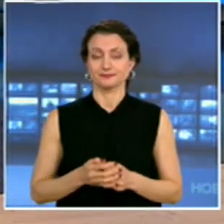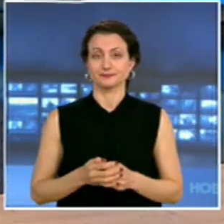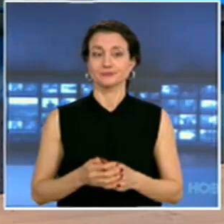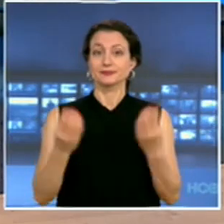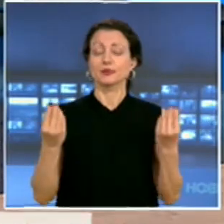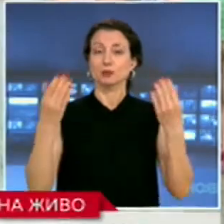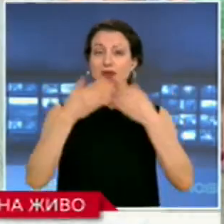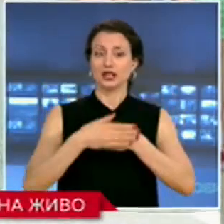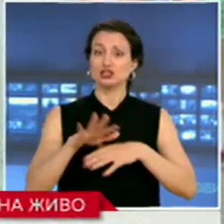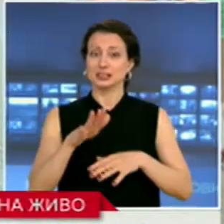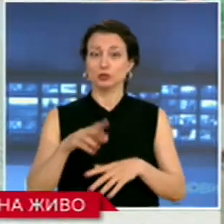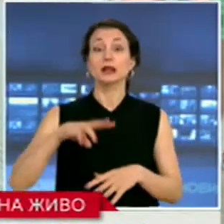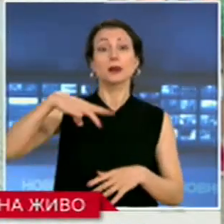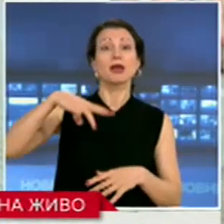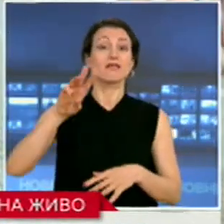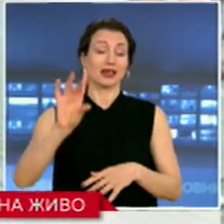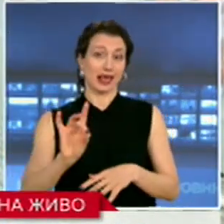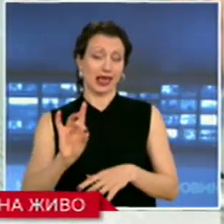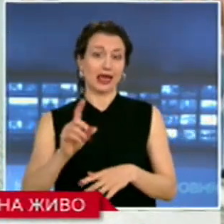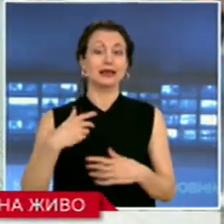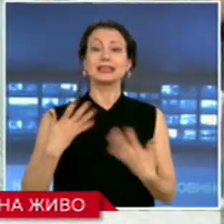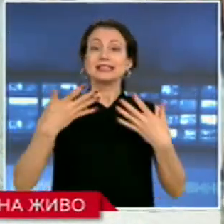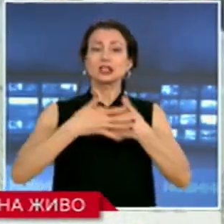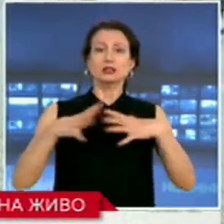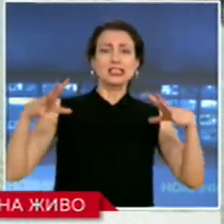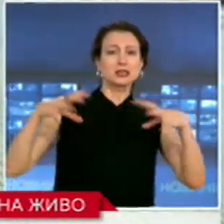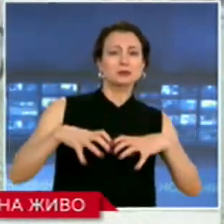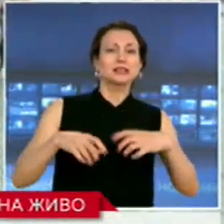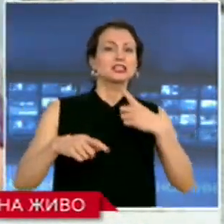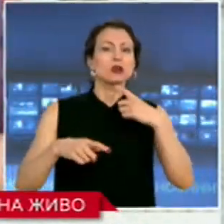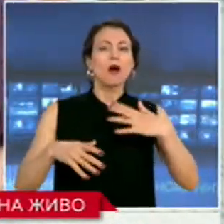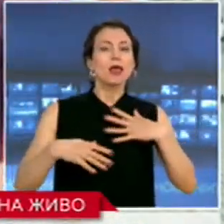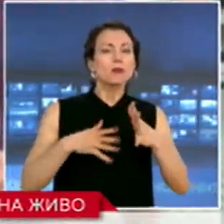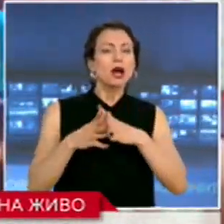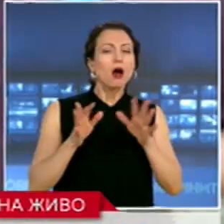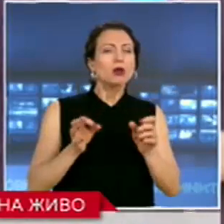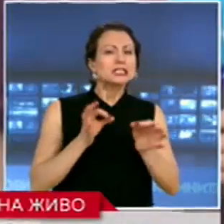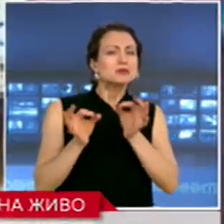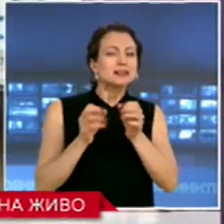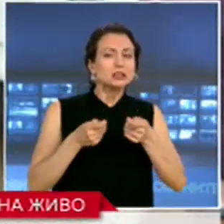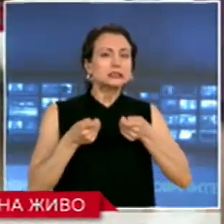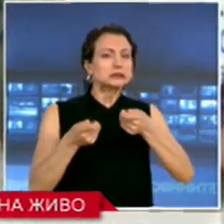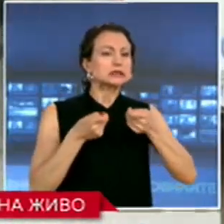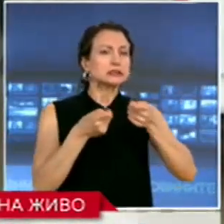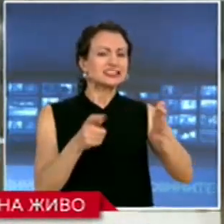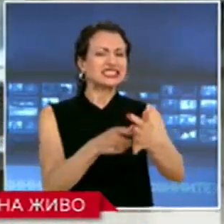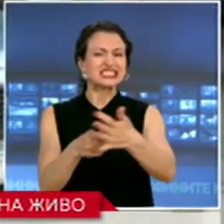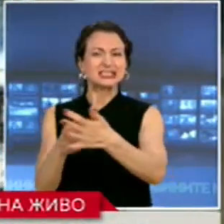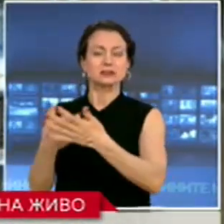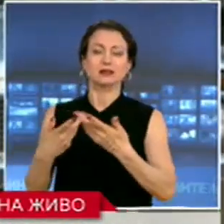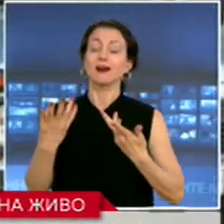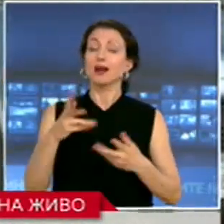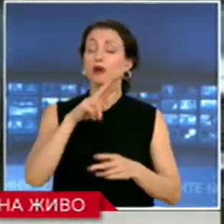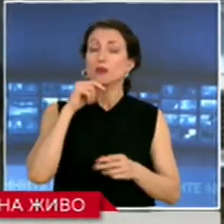Добър вечер. Според Мевере доснощното напрежение се е стигнало заради провокатори. А имало ли е полицейско насилие, те първа ще се